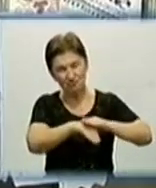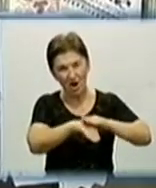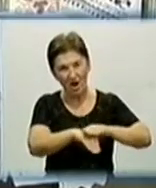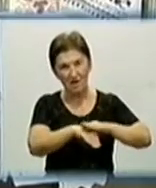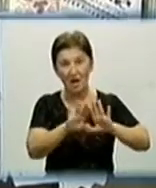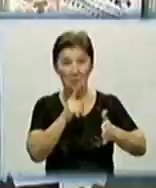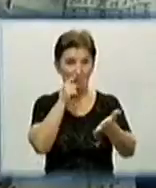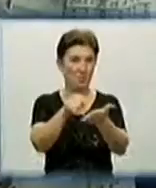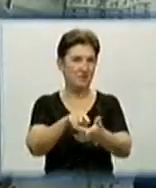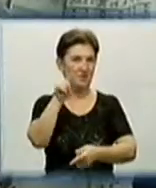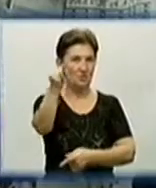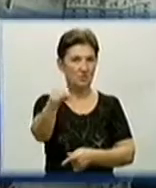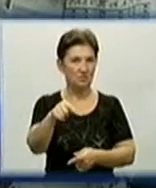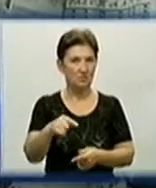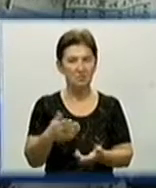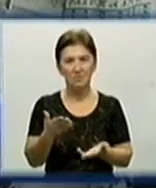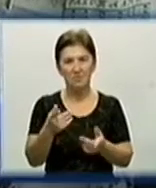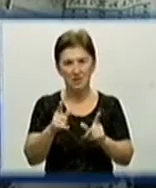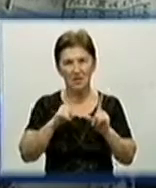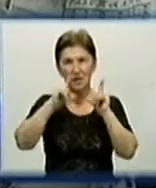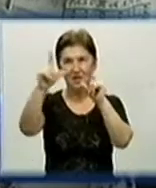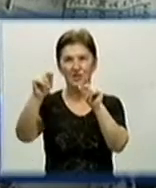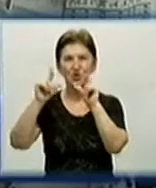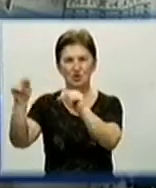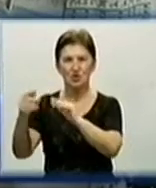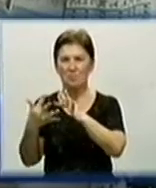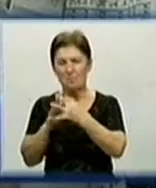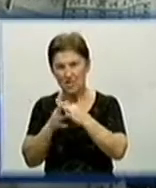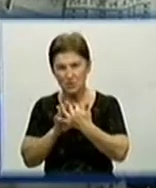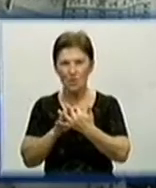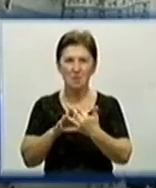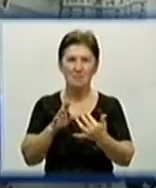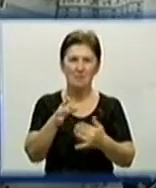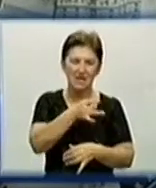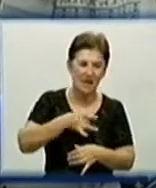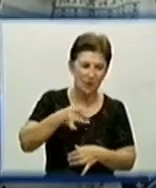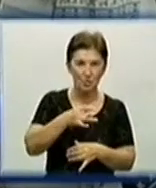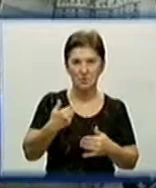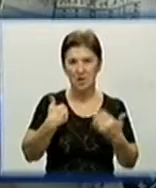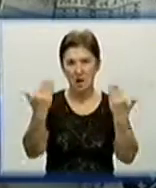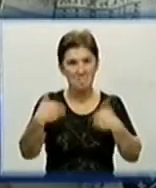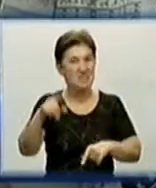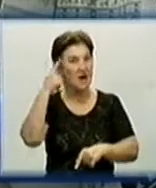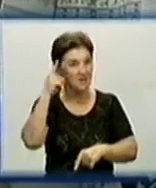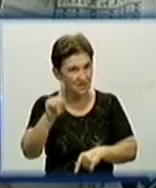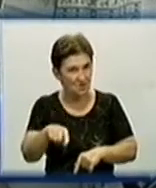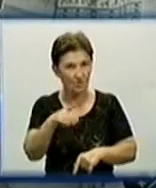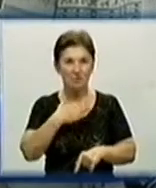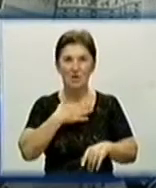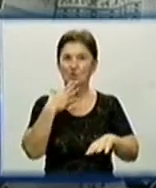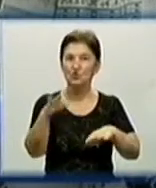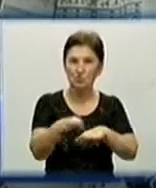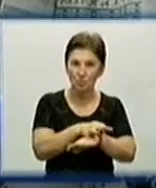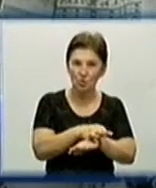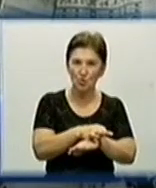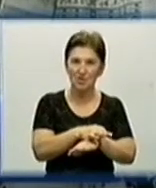потрапляють до нього. Єжджу по районам, по селам, по хуторам. Мене знають, мою супругу знають